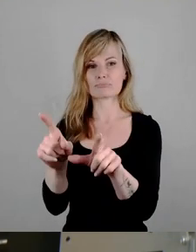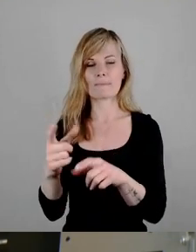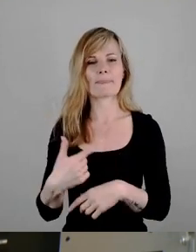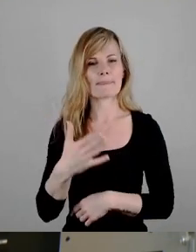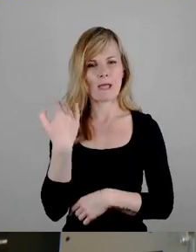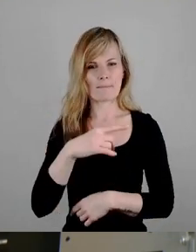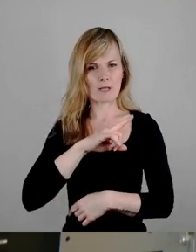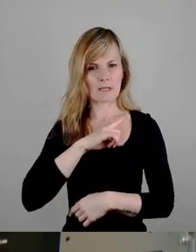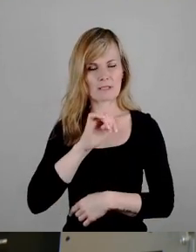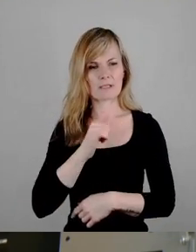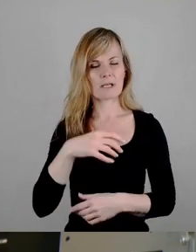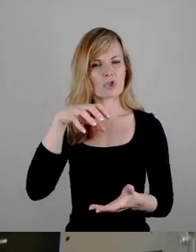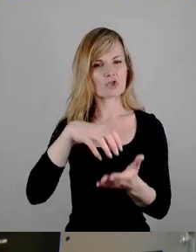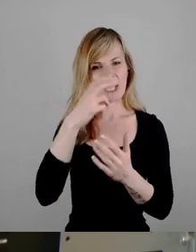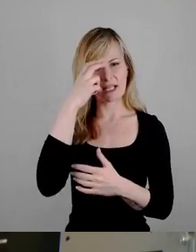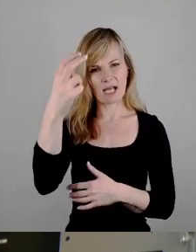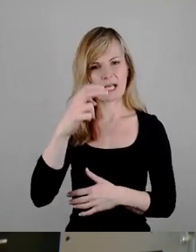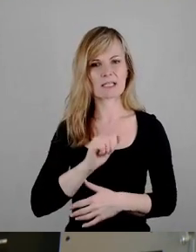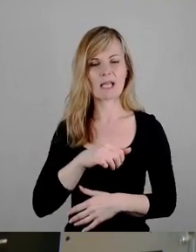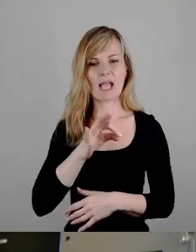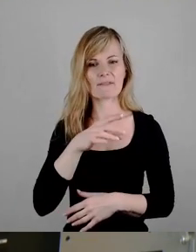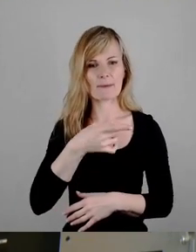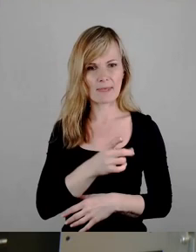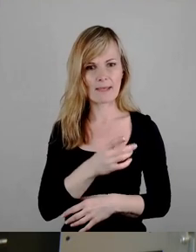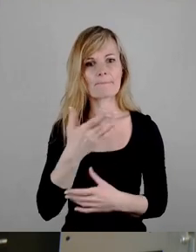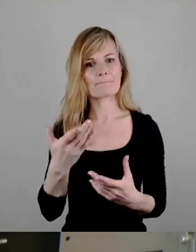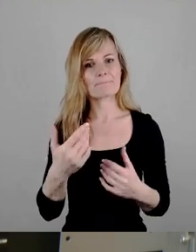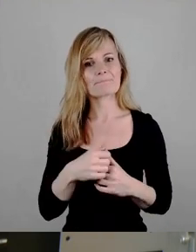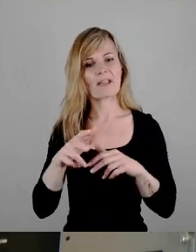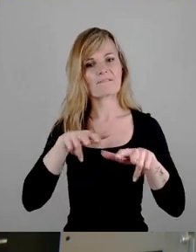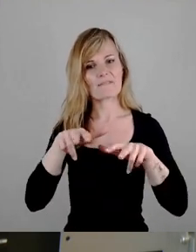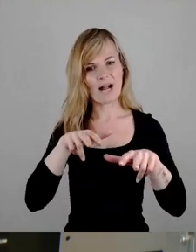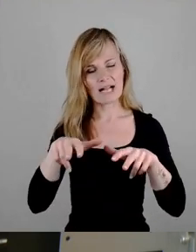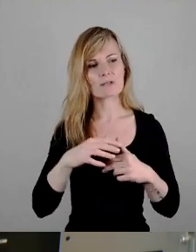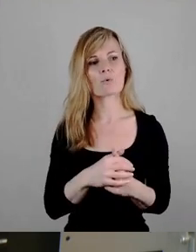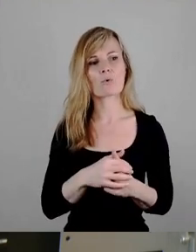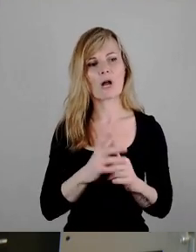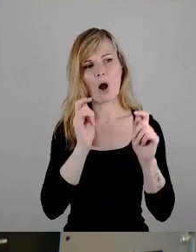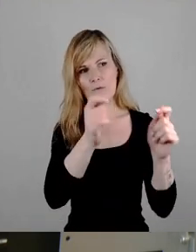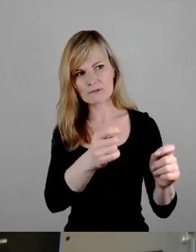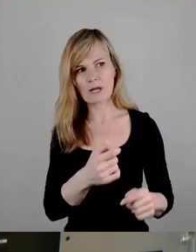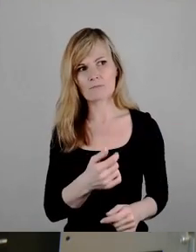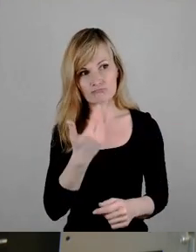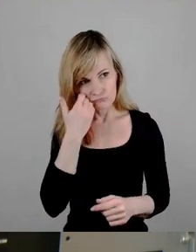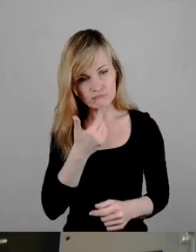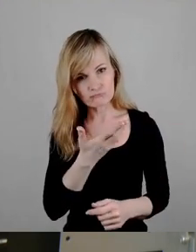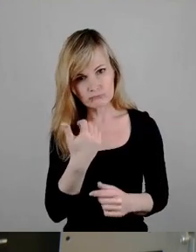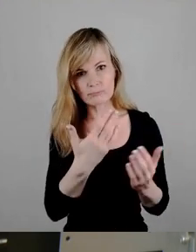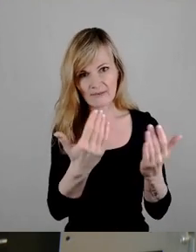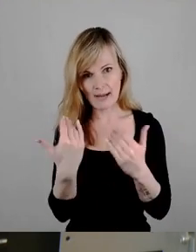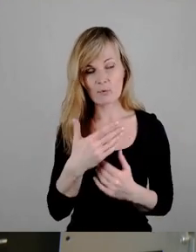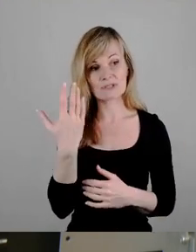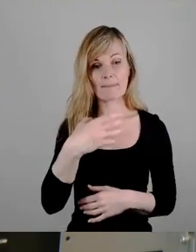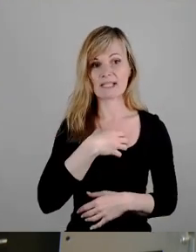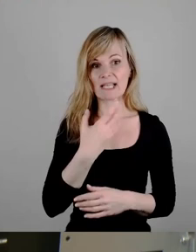-Stadtrat, einen Antrag eingebracht, die Verwaltung beauftragt, sich zu bewerben. Dresden hat den Zuschlag bekommen und